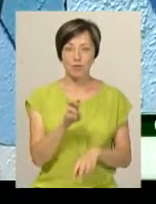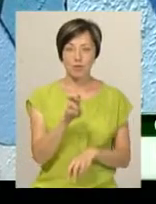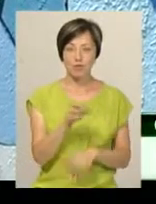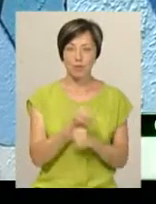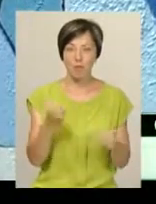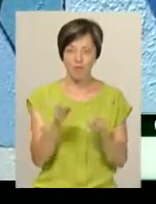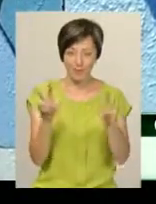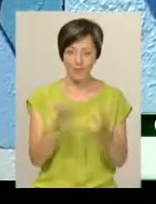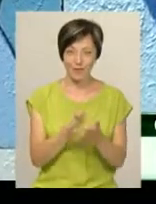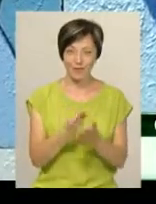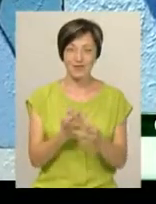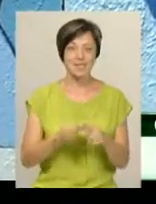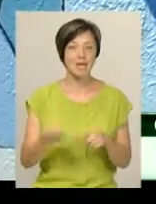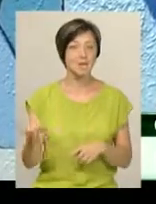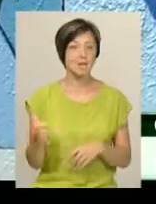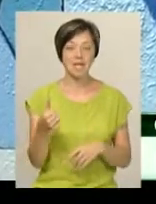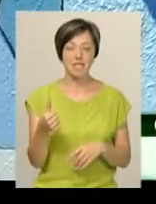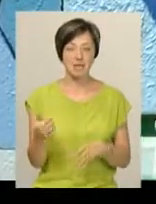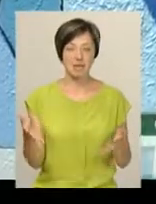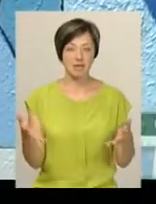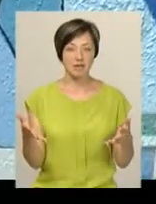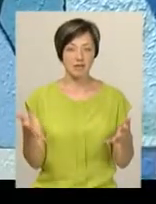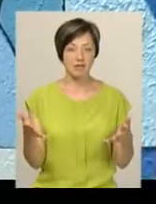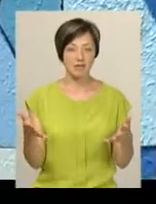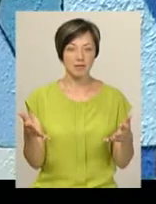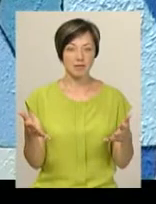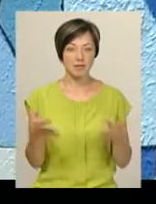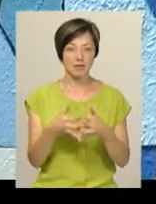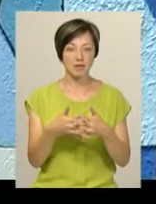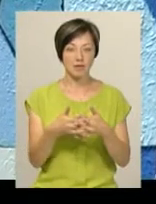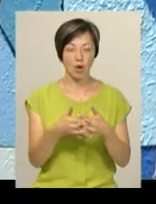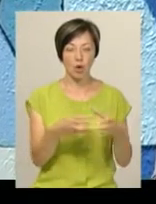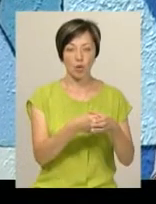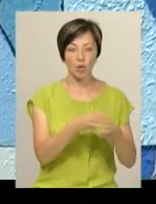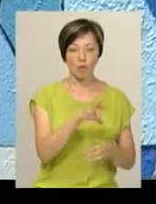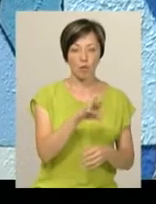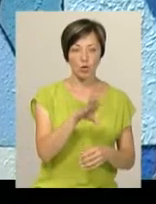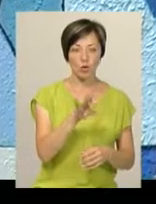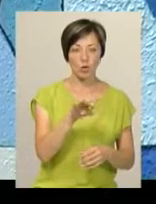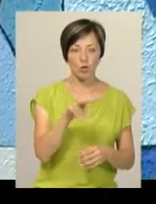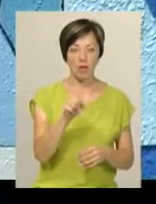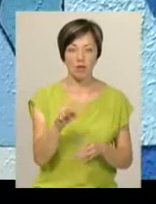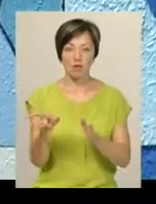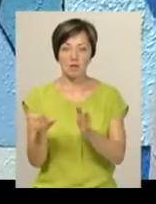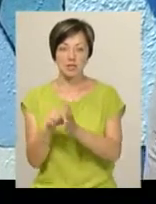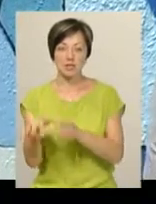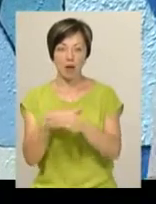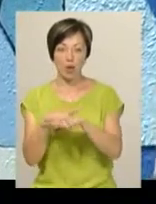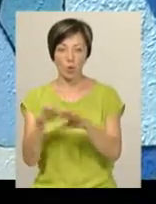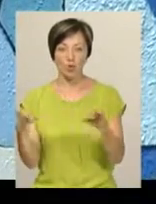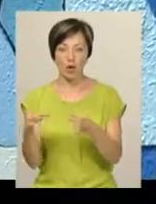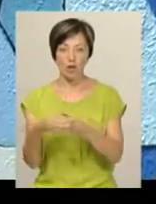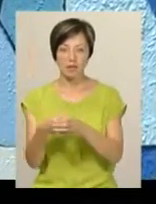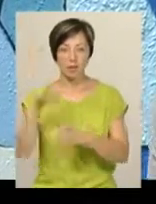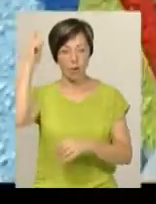Це перша колаборація групи «Моторола» з народним оркестром під